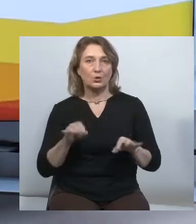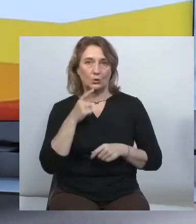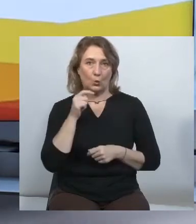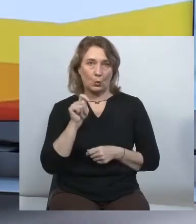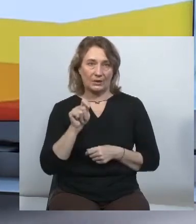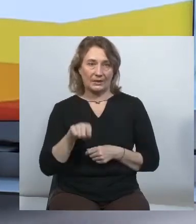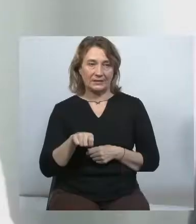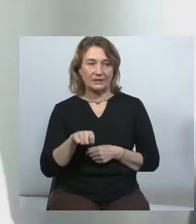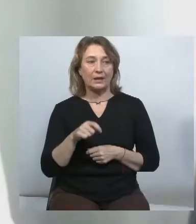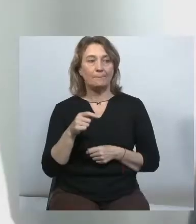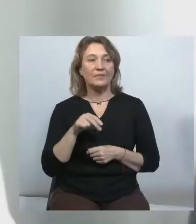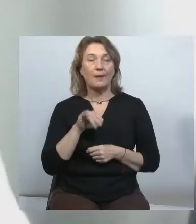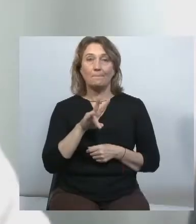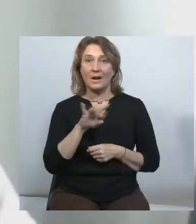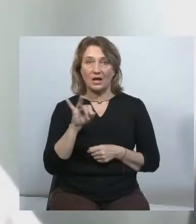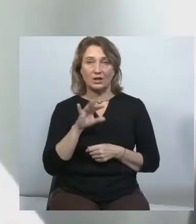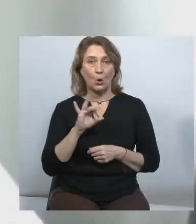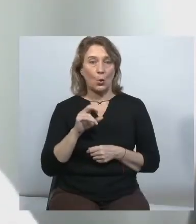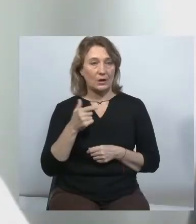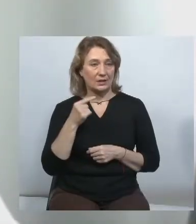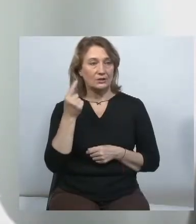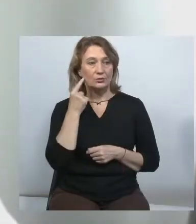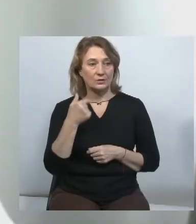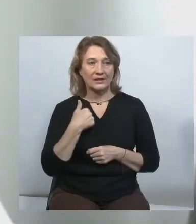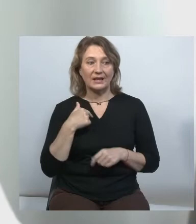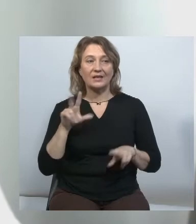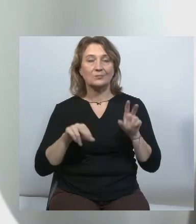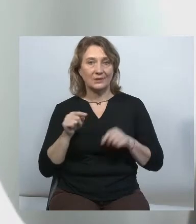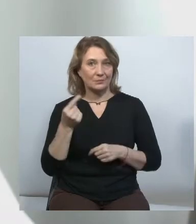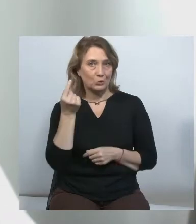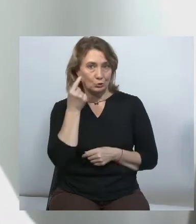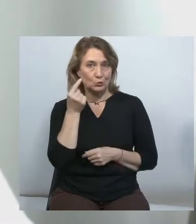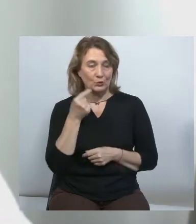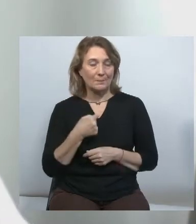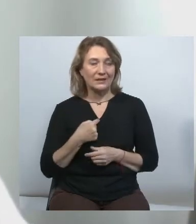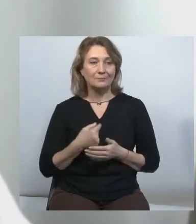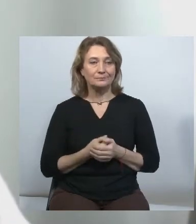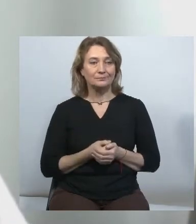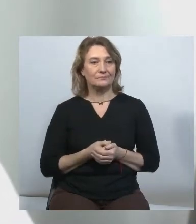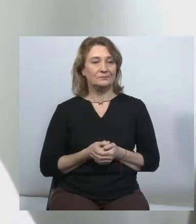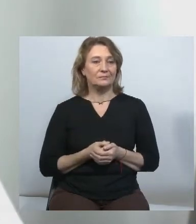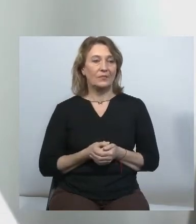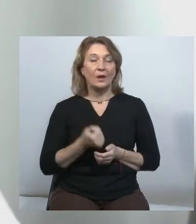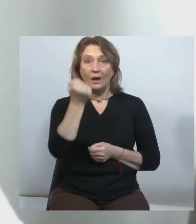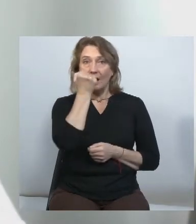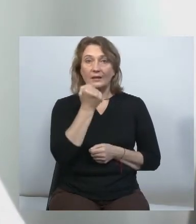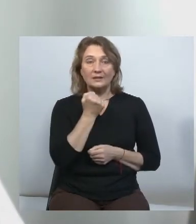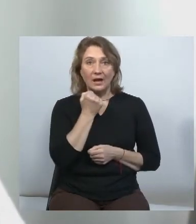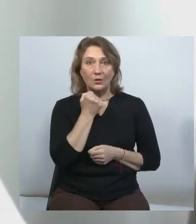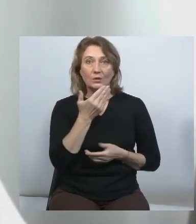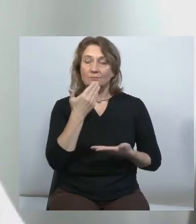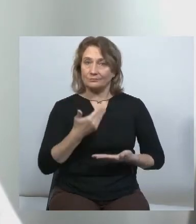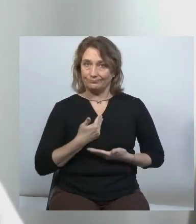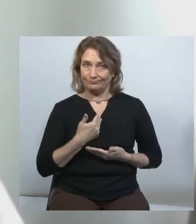Пані Ольга, чи чуєте мене? Доброго дня, я сподіваюся, мене теж чути. Дякую за запитання,